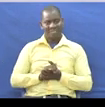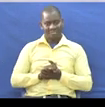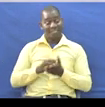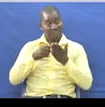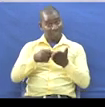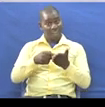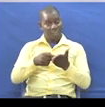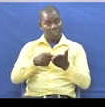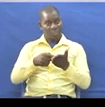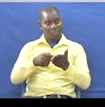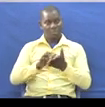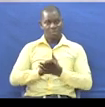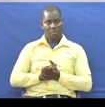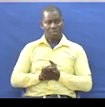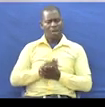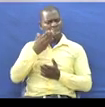Doing